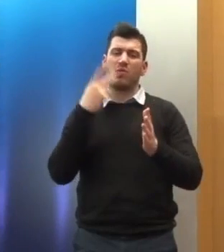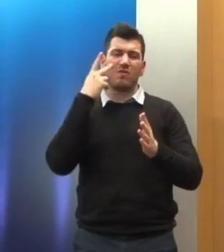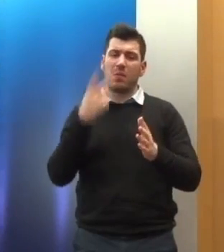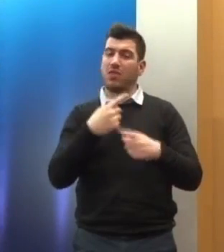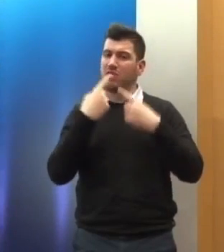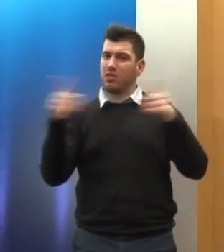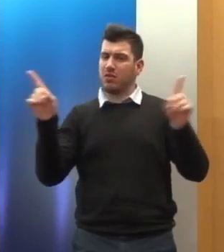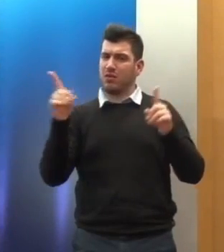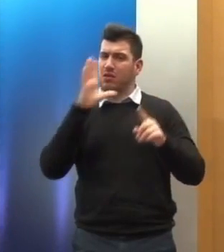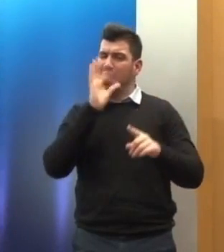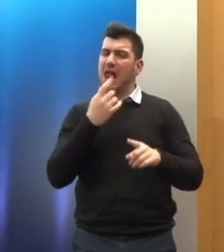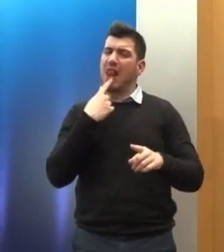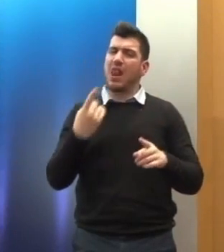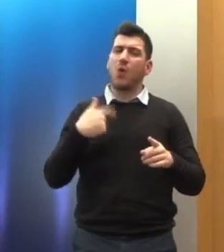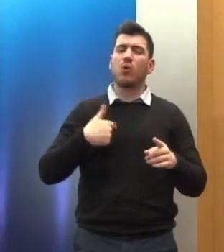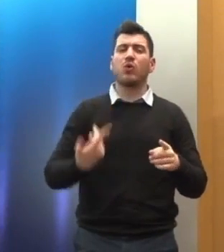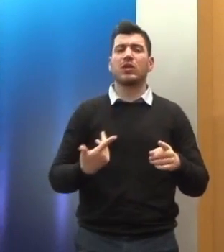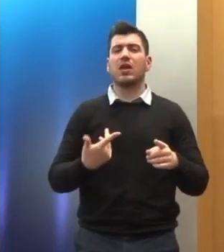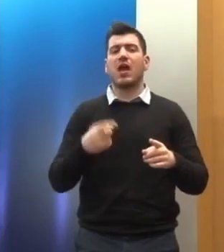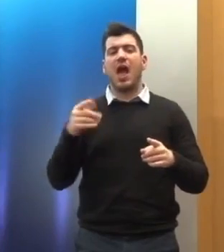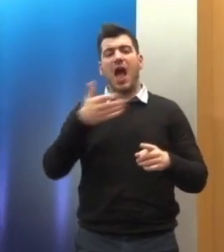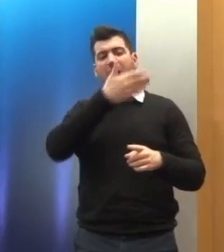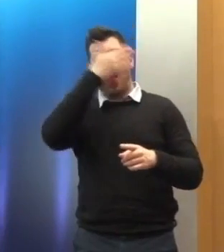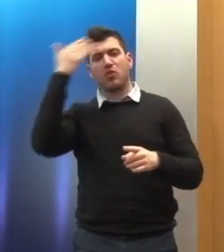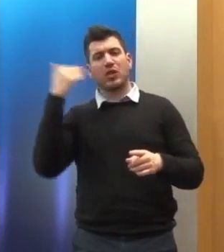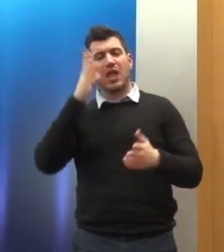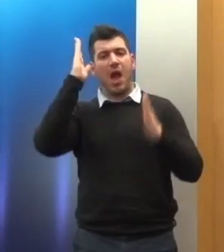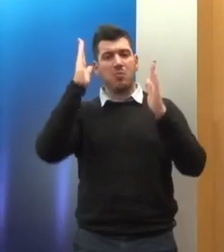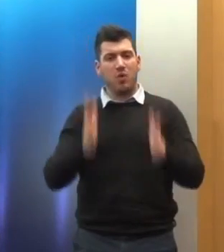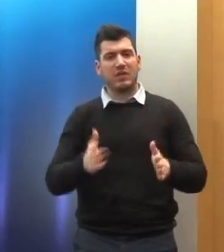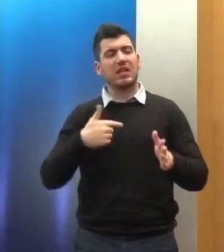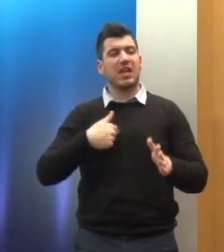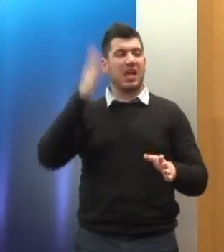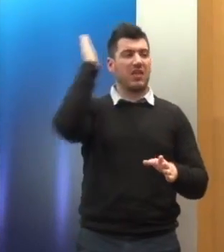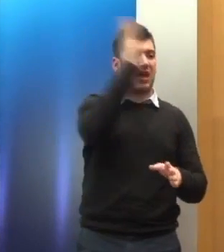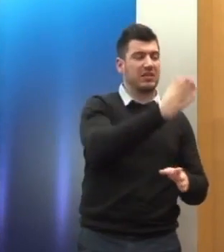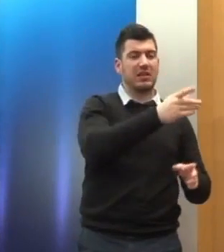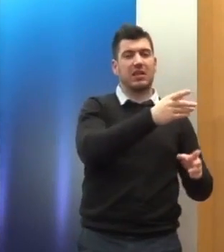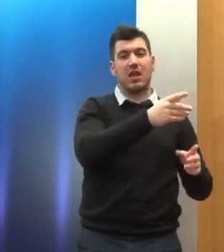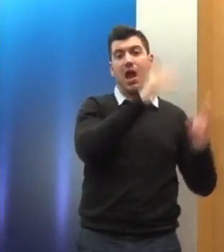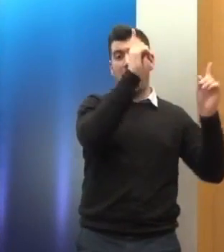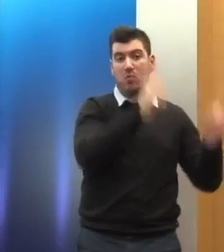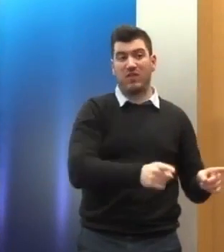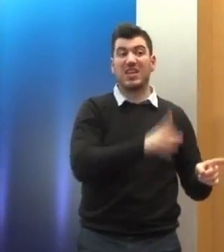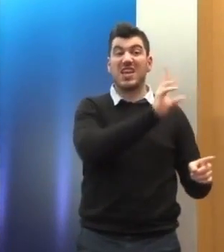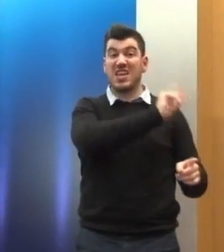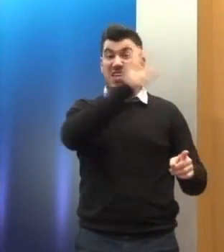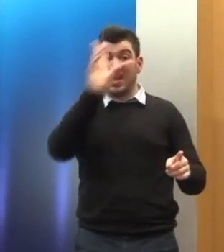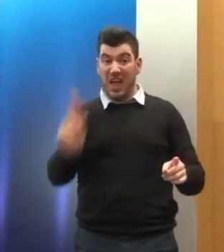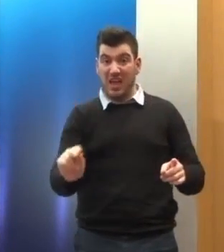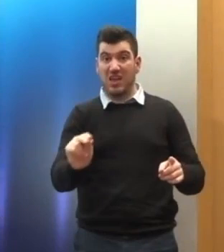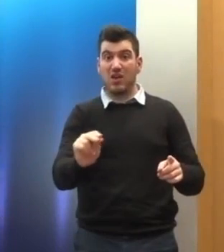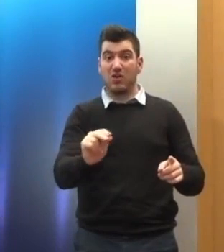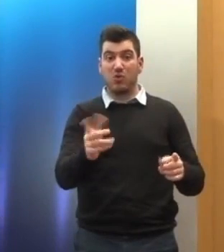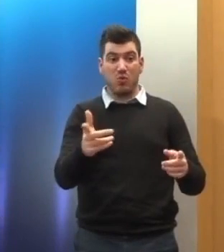η ύπαρξη αθωτικής απόφασης από ένα ποινικό δικαστήριο και καταδικαστικής απόφασης από ένα διοικητικό δικαστήριο για τα ίδια ακριβώς πραγματικά περιστατικά